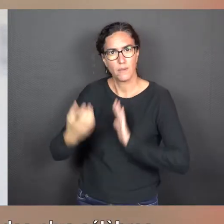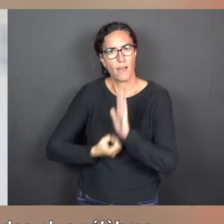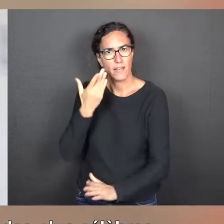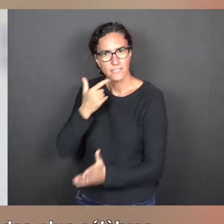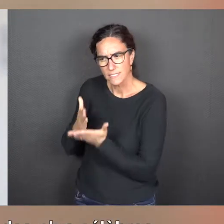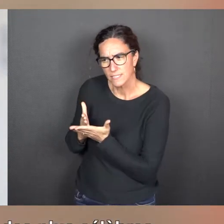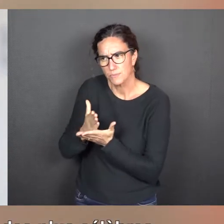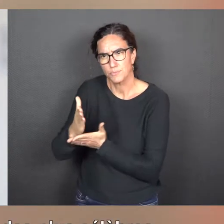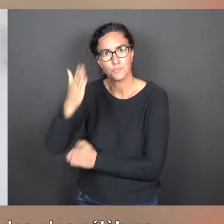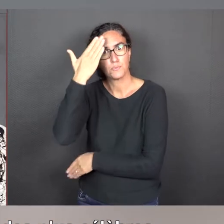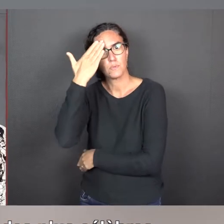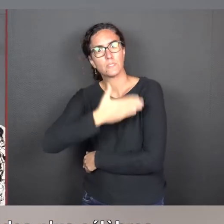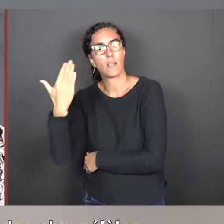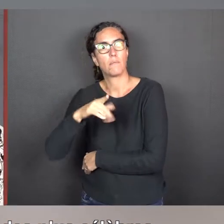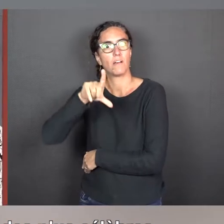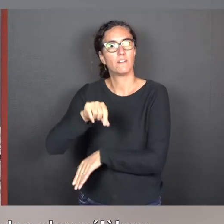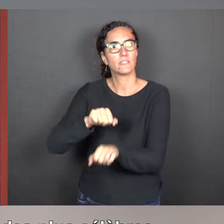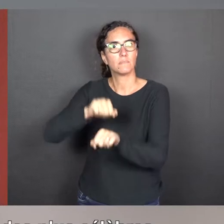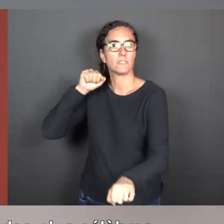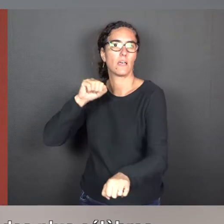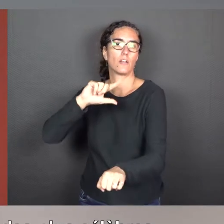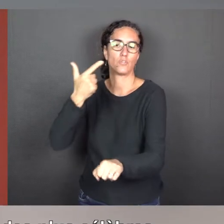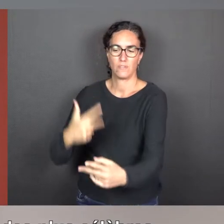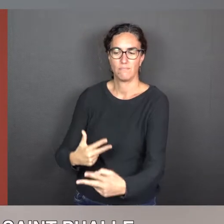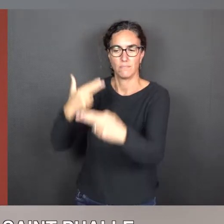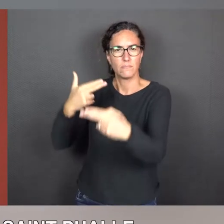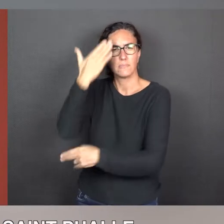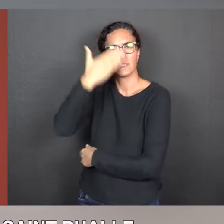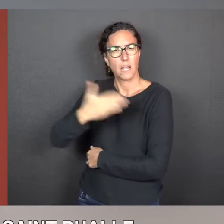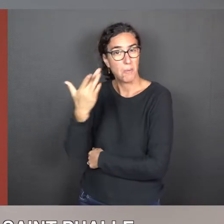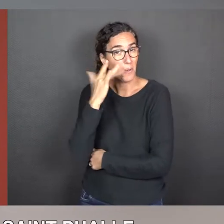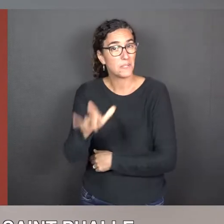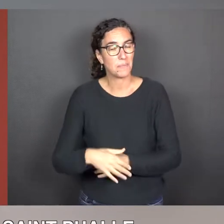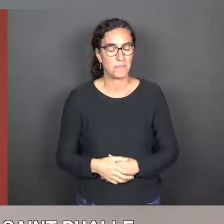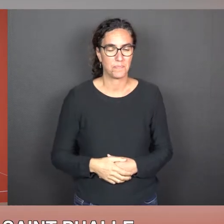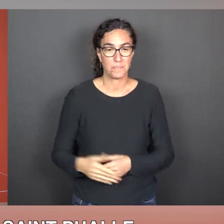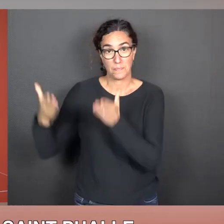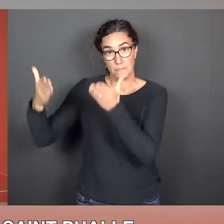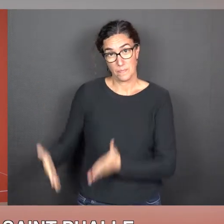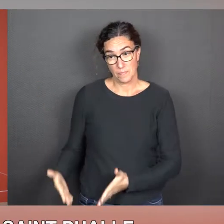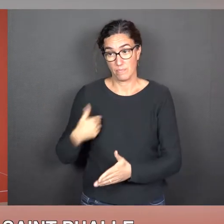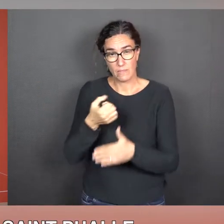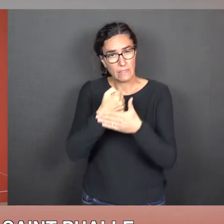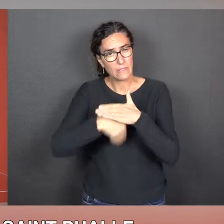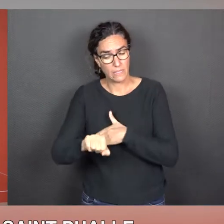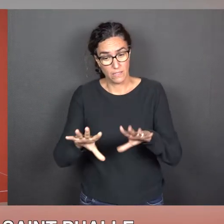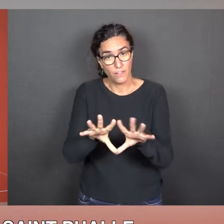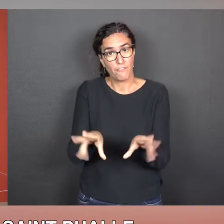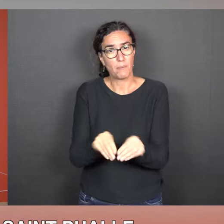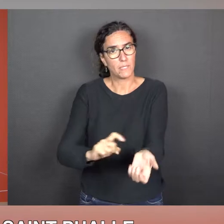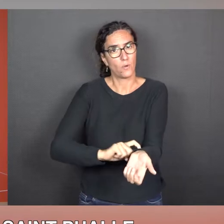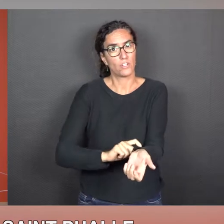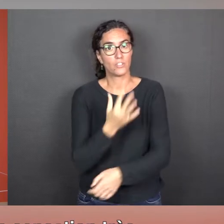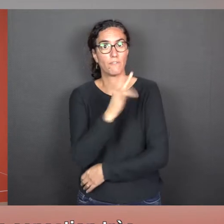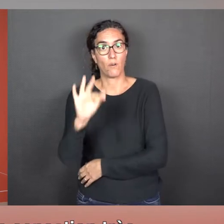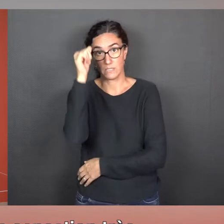artiste, qui a été l'une des plus célèbres femmes artistes de la seconde moitié du XXe siècle. Alors, Niki de Saint-Fal, elle est née dans une famille franco